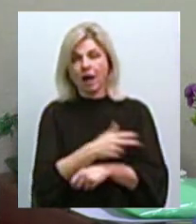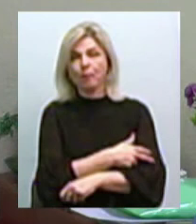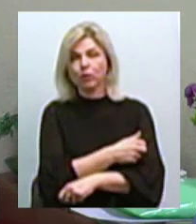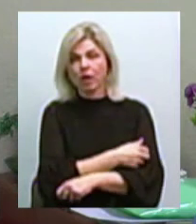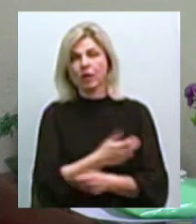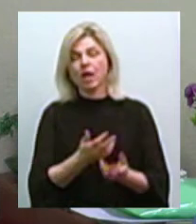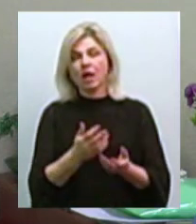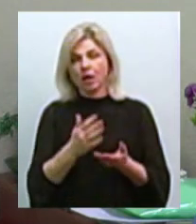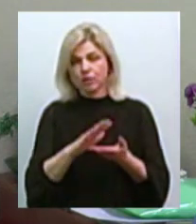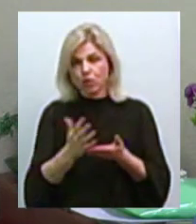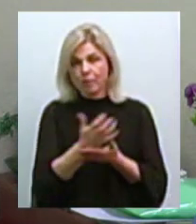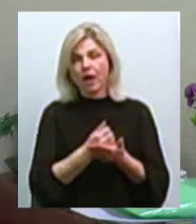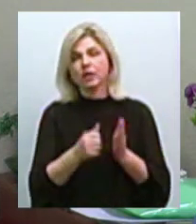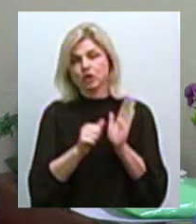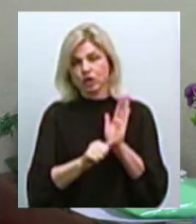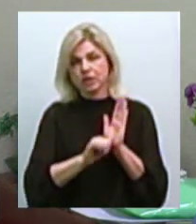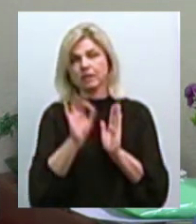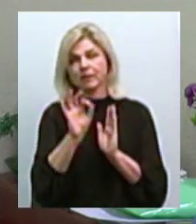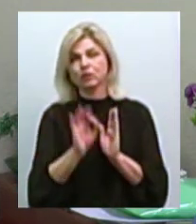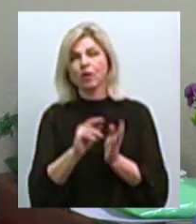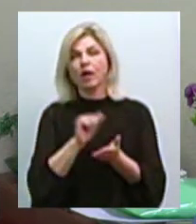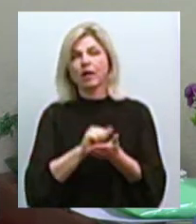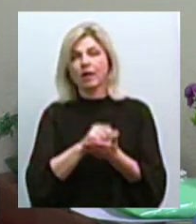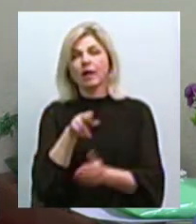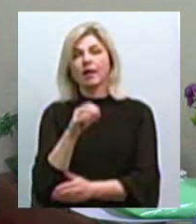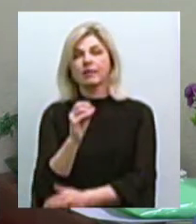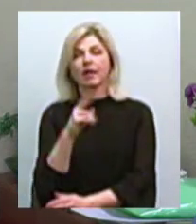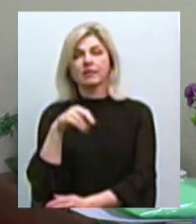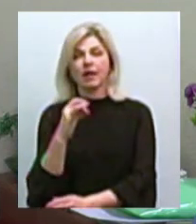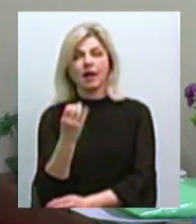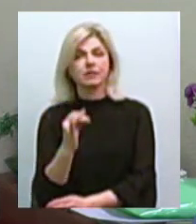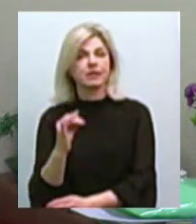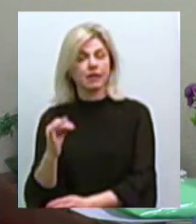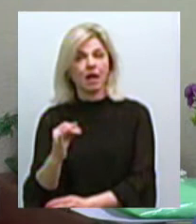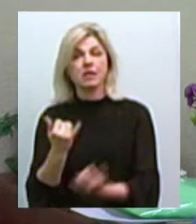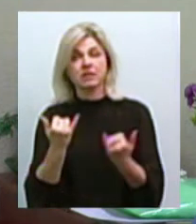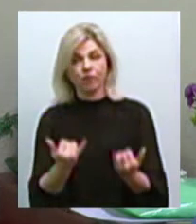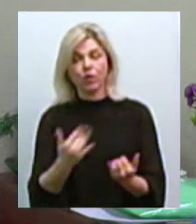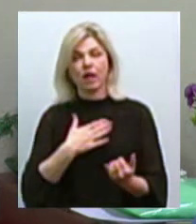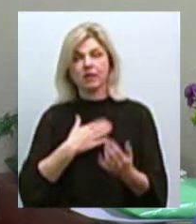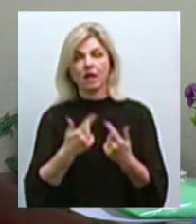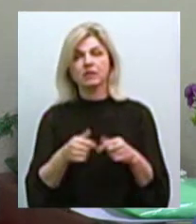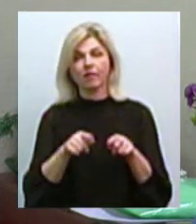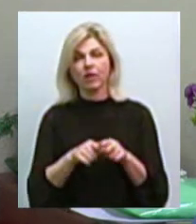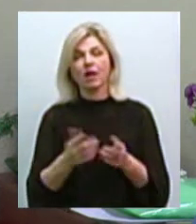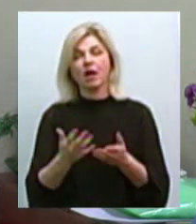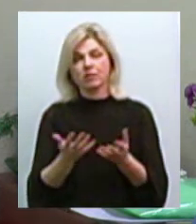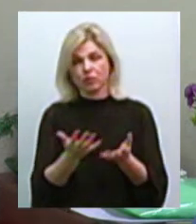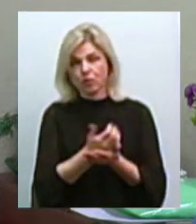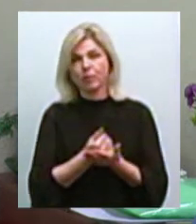декларацій. На сьогоднішній день наш заклад набирав по питомій вазі